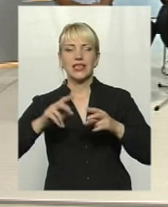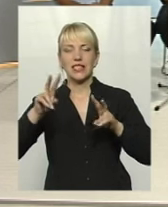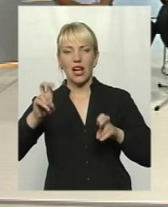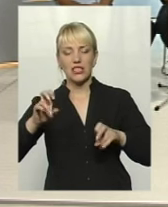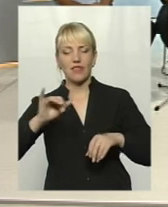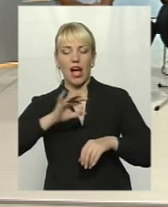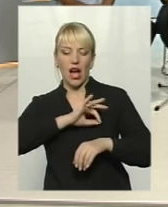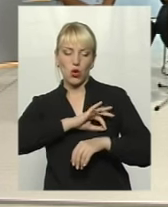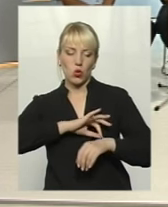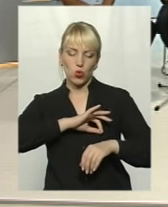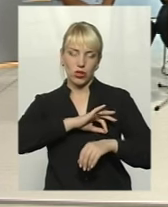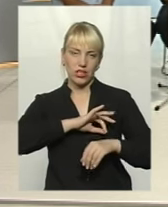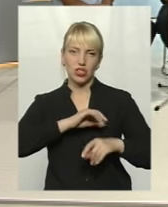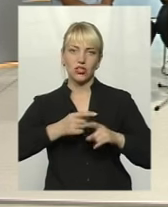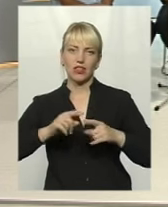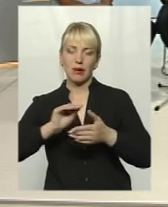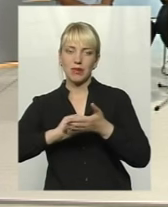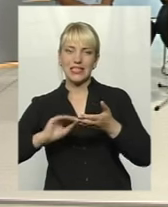голова. Я правильно сказав.